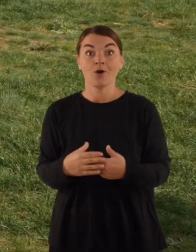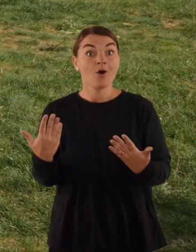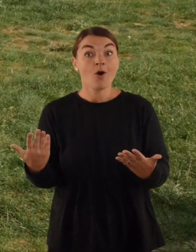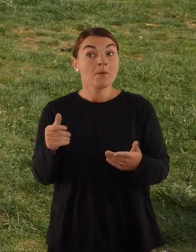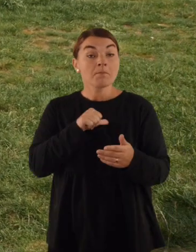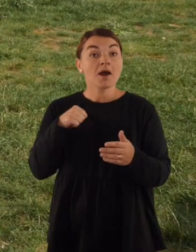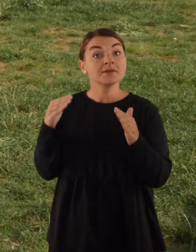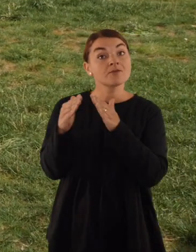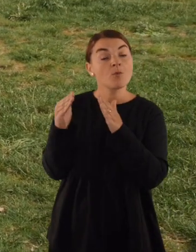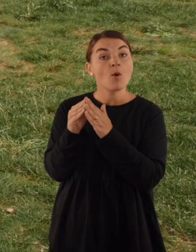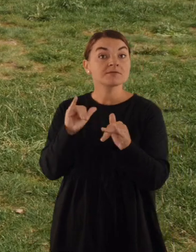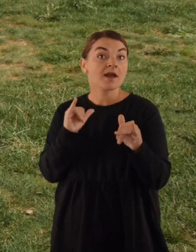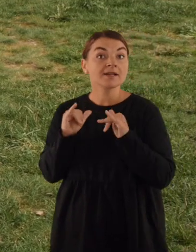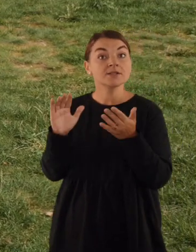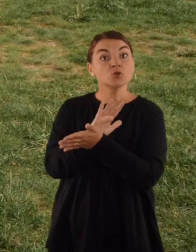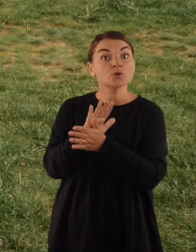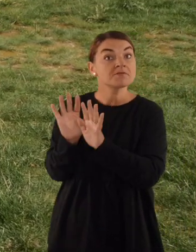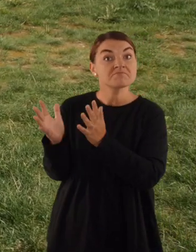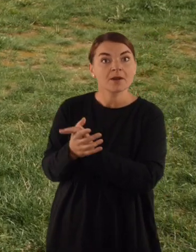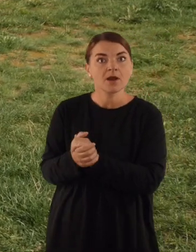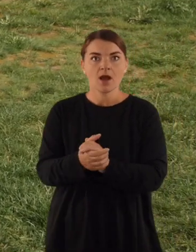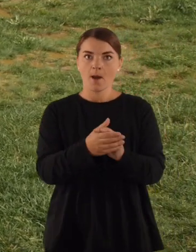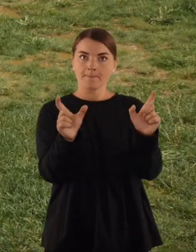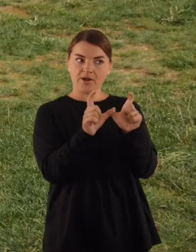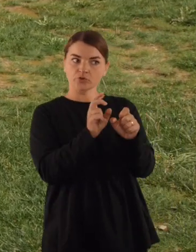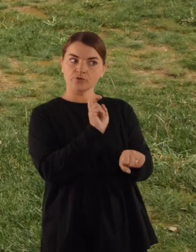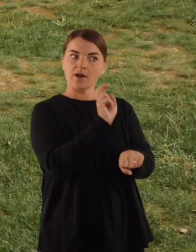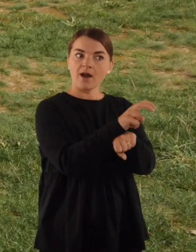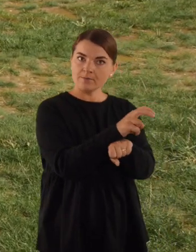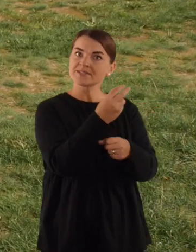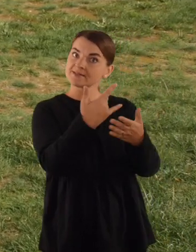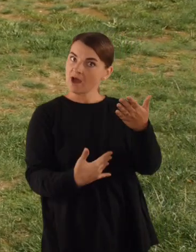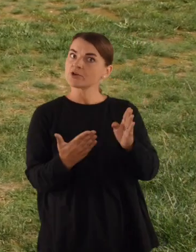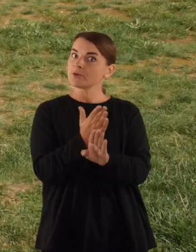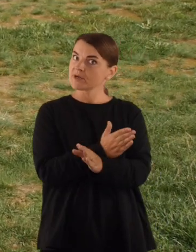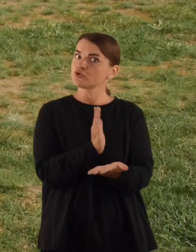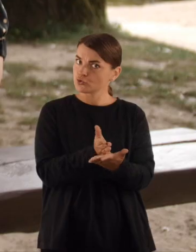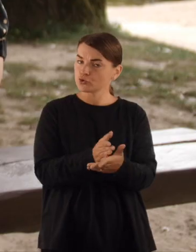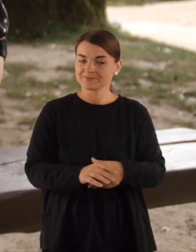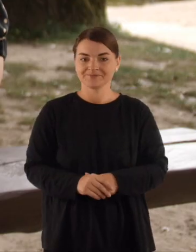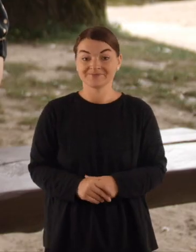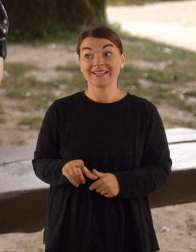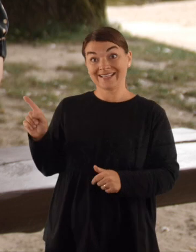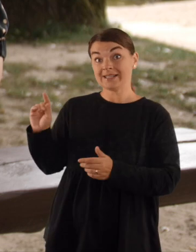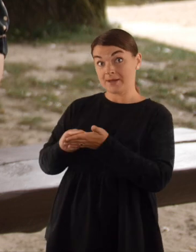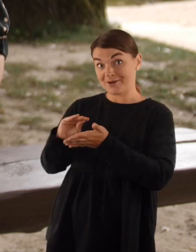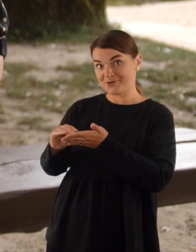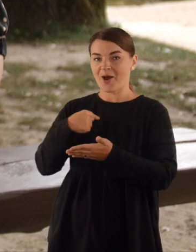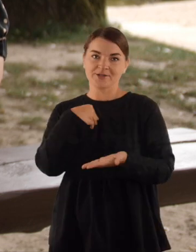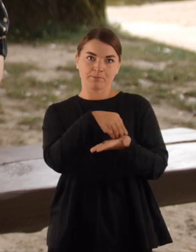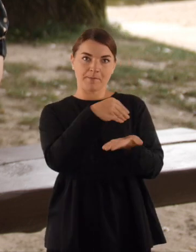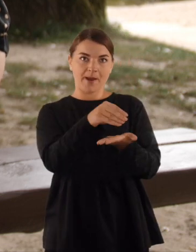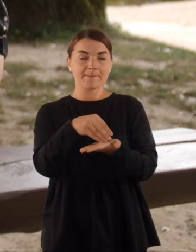kokie jų įpročiai namuose, žino tik jie. Ar einant į maisto prekių parduotuvę, pora sudaro sąrašą pirkinių. Jis surašo, aš perkau.